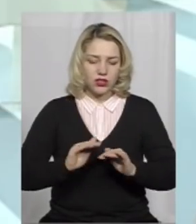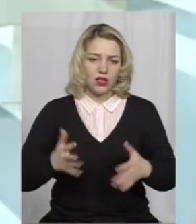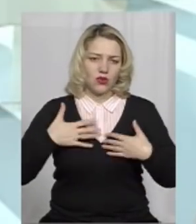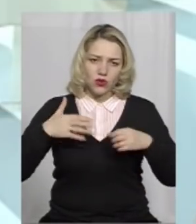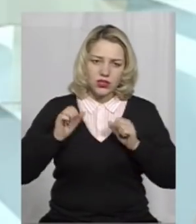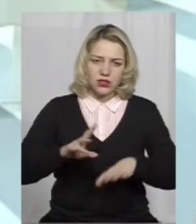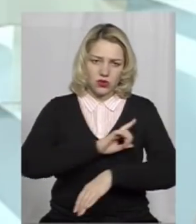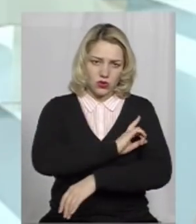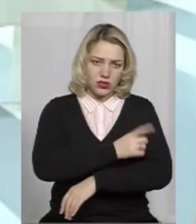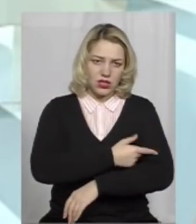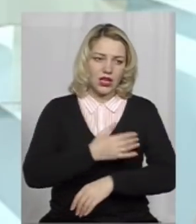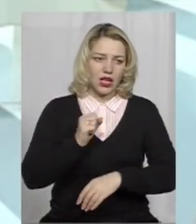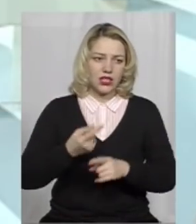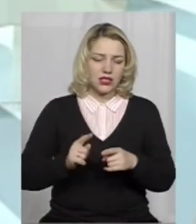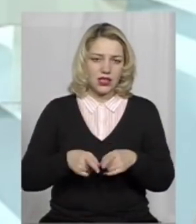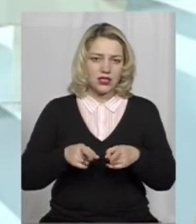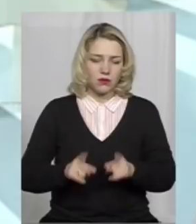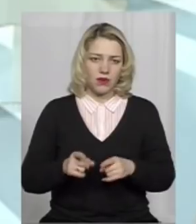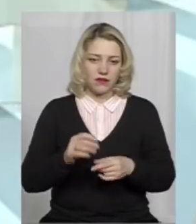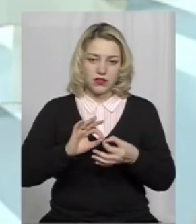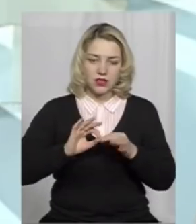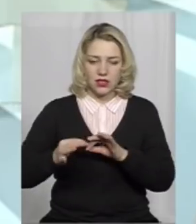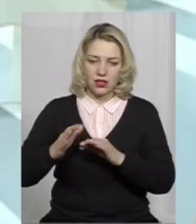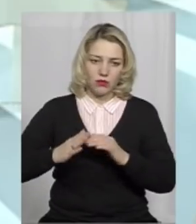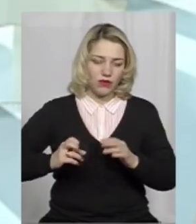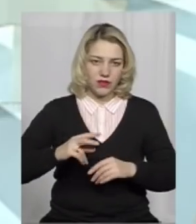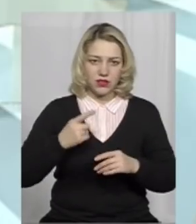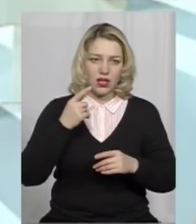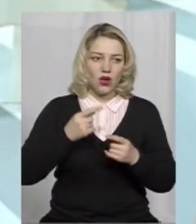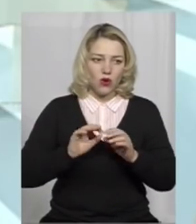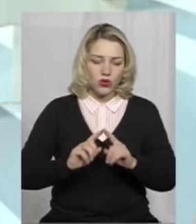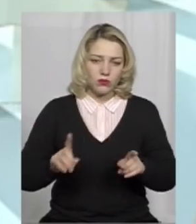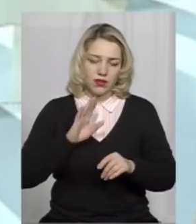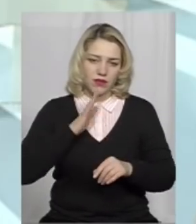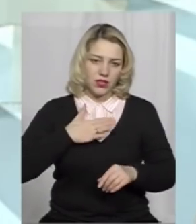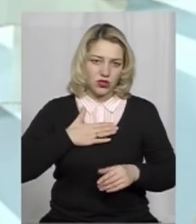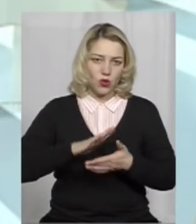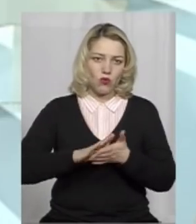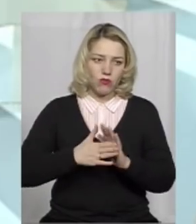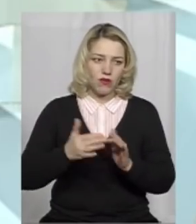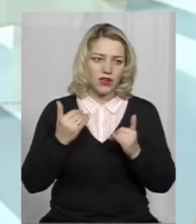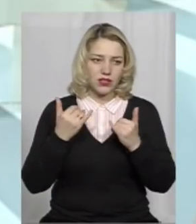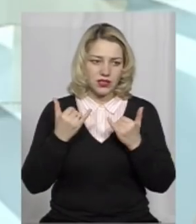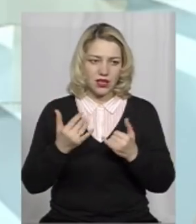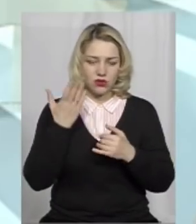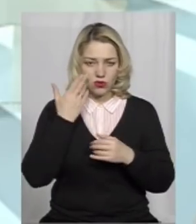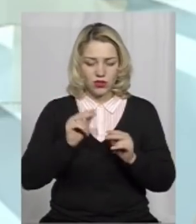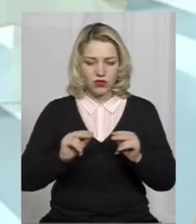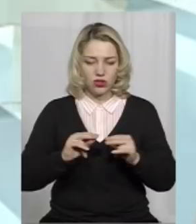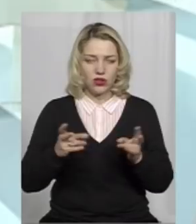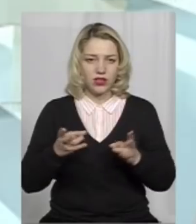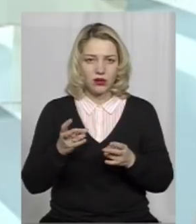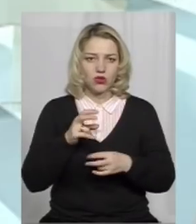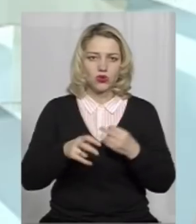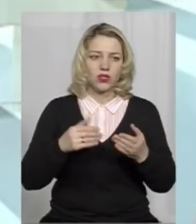максимум зусиль, це, насправді, дуже складна професія, особливо і в наших умовах зараз, коли вчителю доводиться